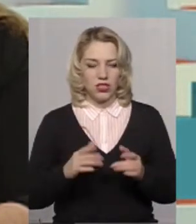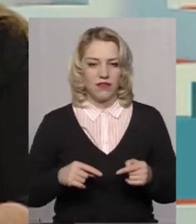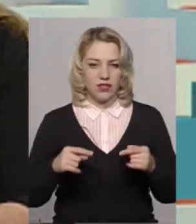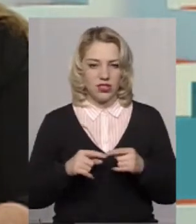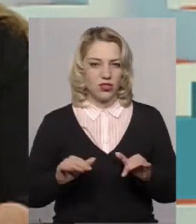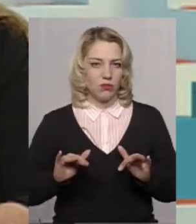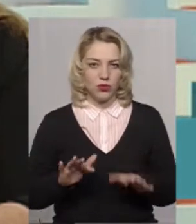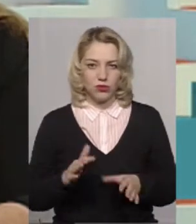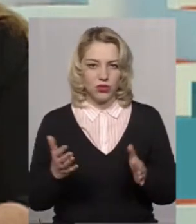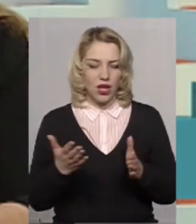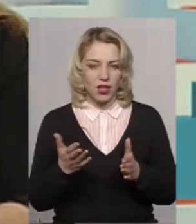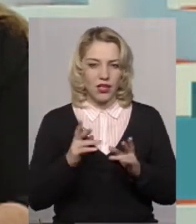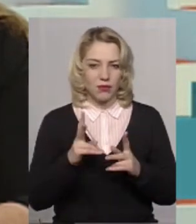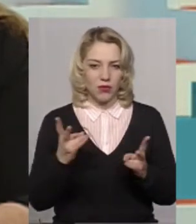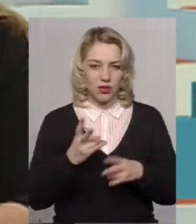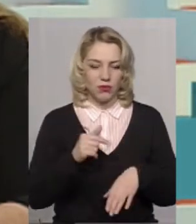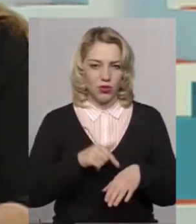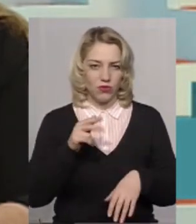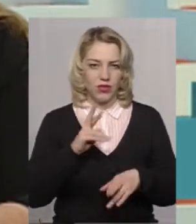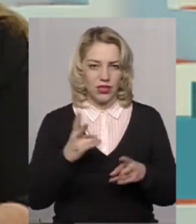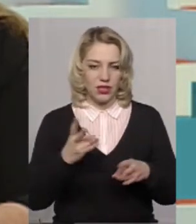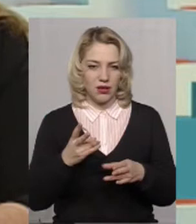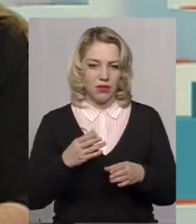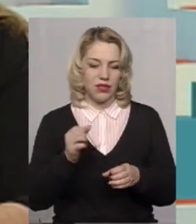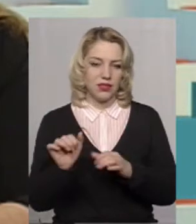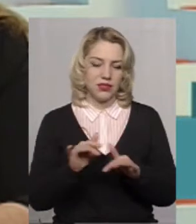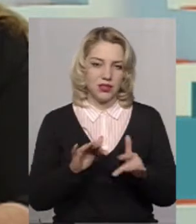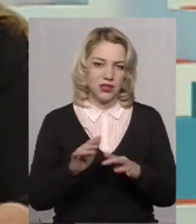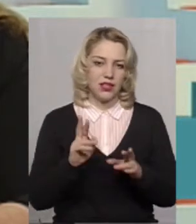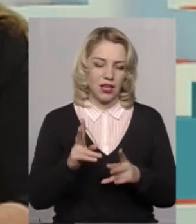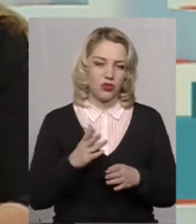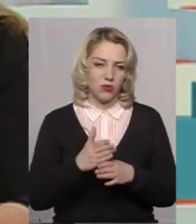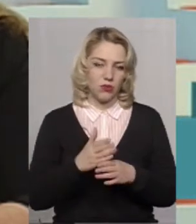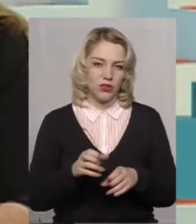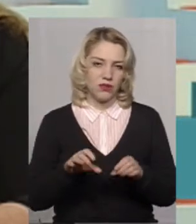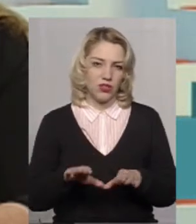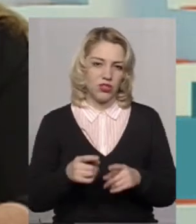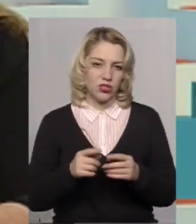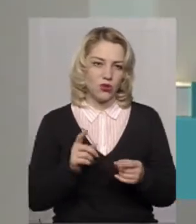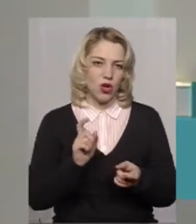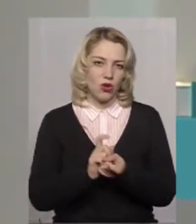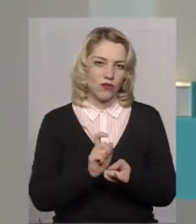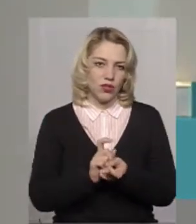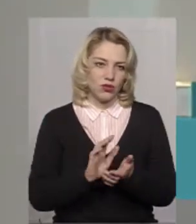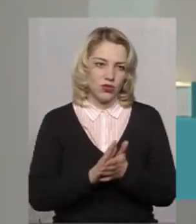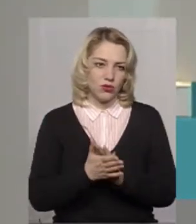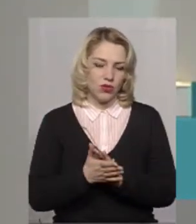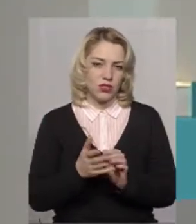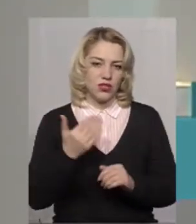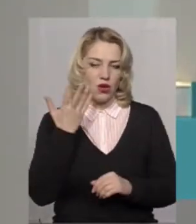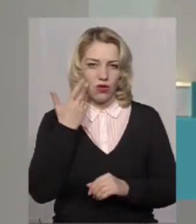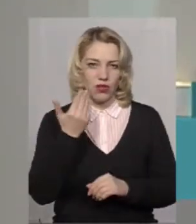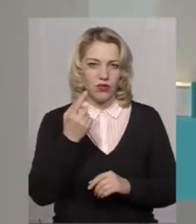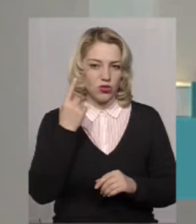процедуру, яким чином потрібно реагувати, як потрібно діяти, як допомогти вирішити таку конфліктну ситуацію. Ну, от коли ви чули такі